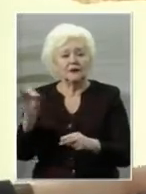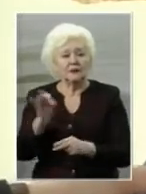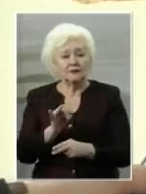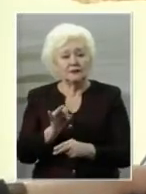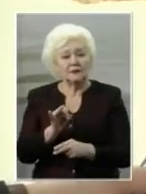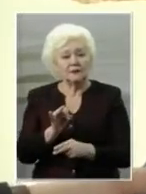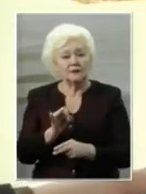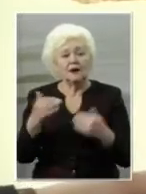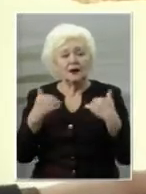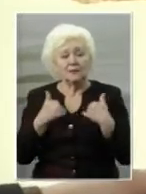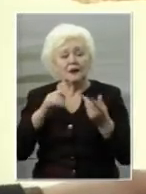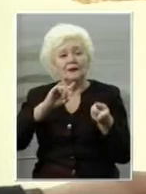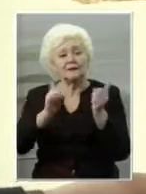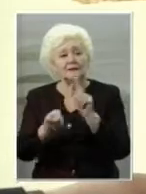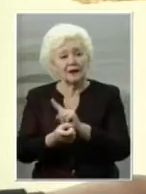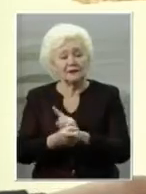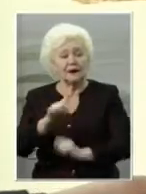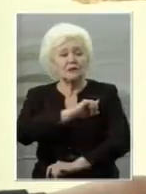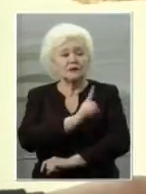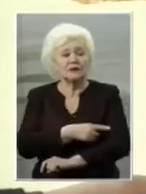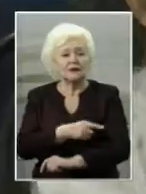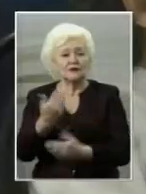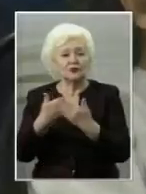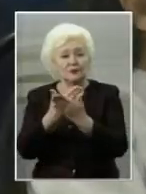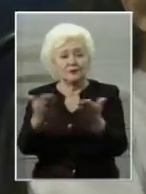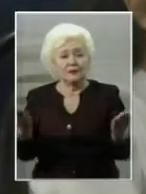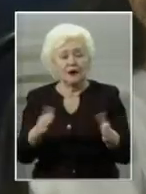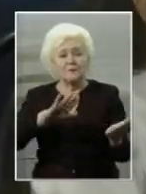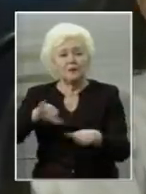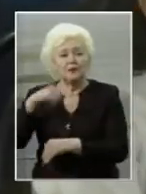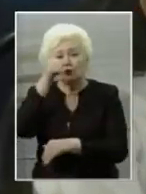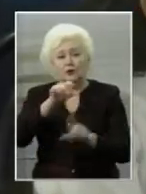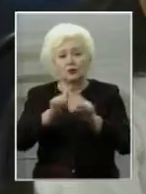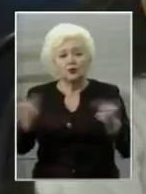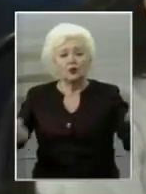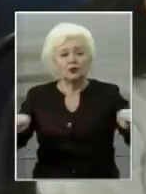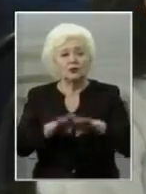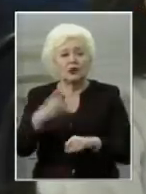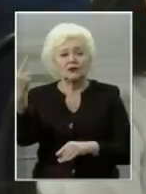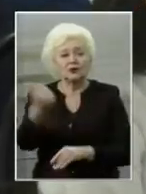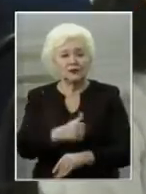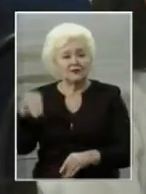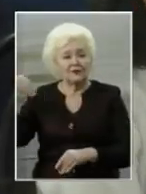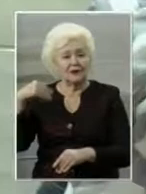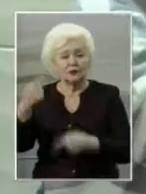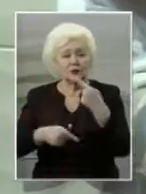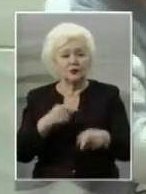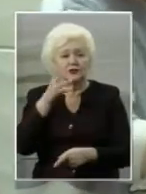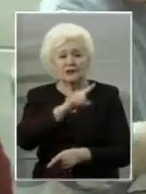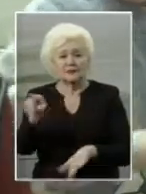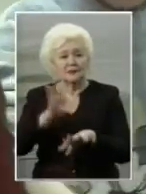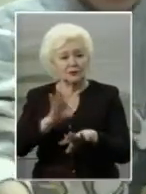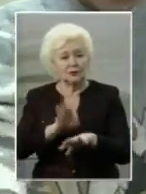ми стаємо сильнішими від них. Минулоріч школу закривали на двотижневий карантин через сезонні